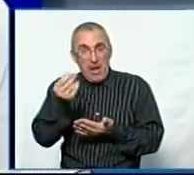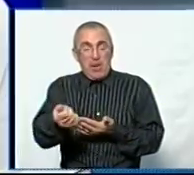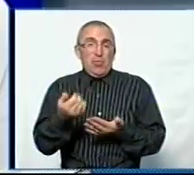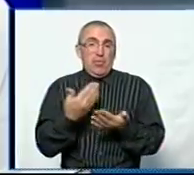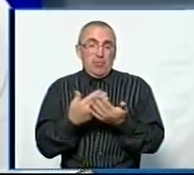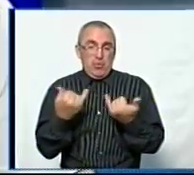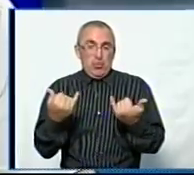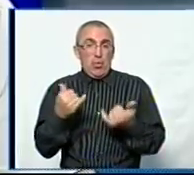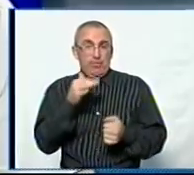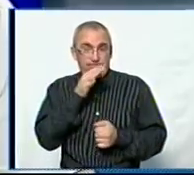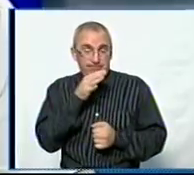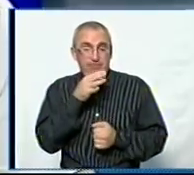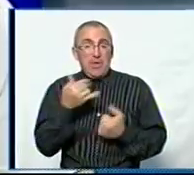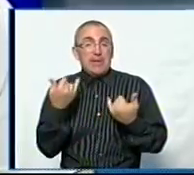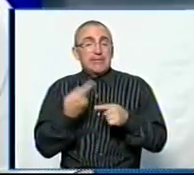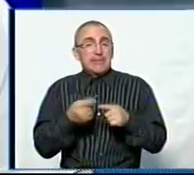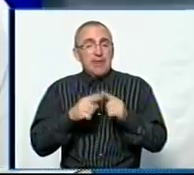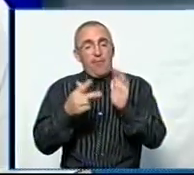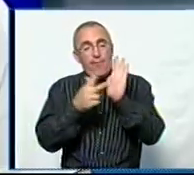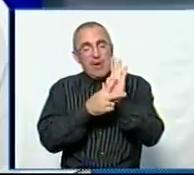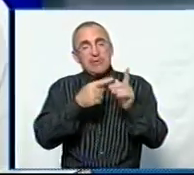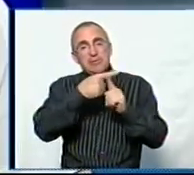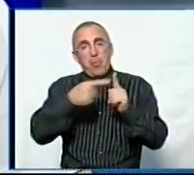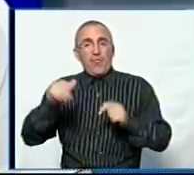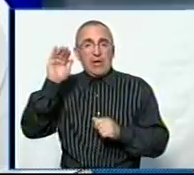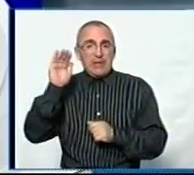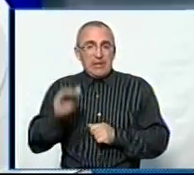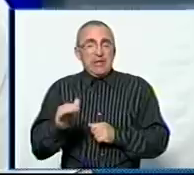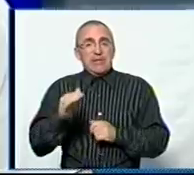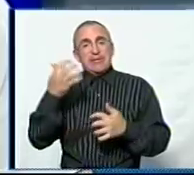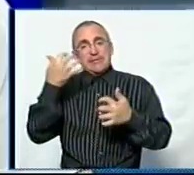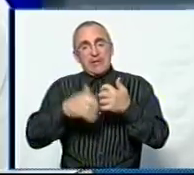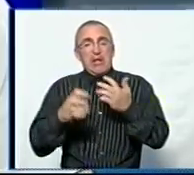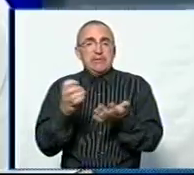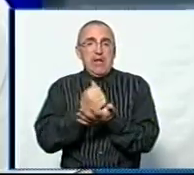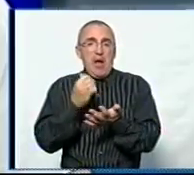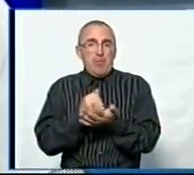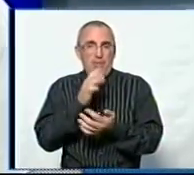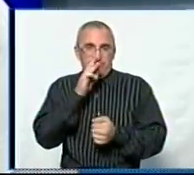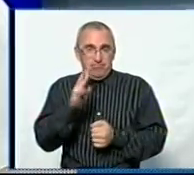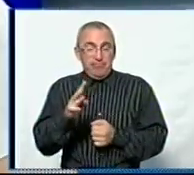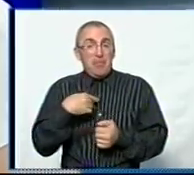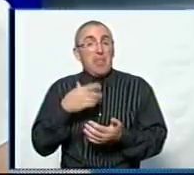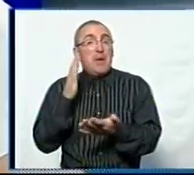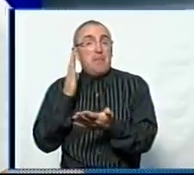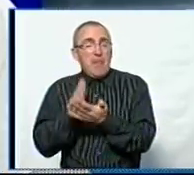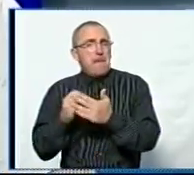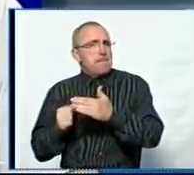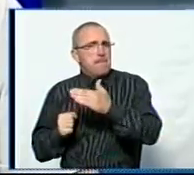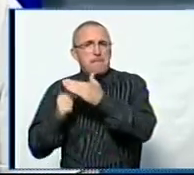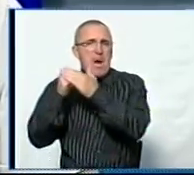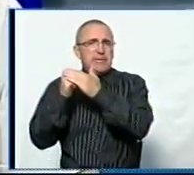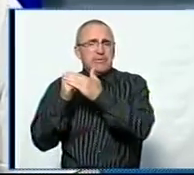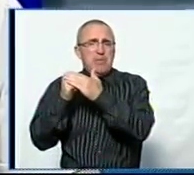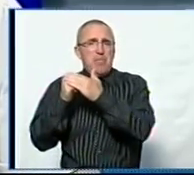станом на сьогодні, то це 8,5 тисяч середня заробітна плата. І, звичайно, ми маємо максимальні